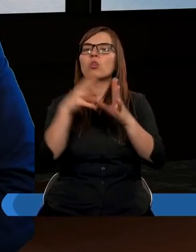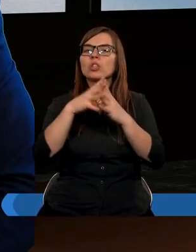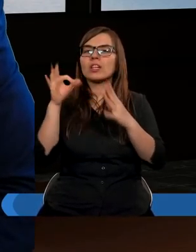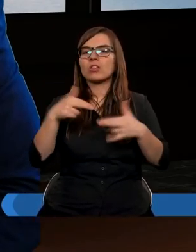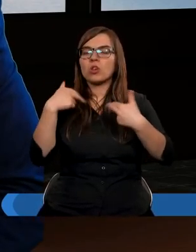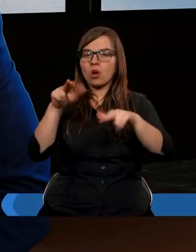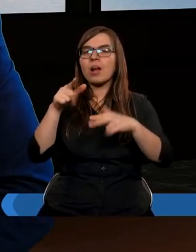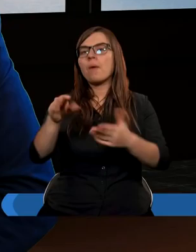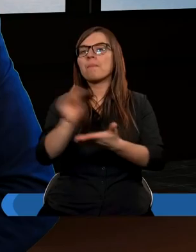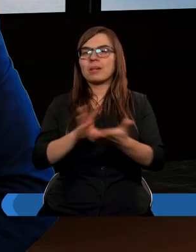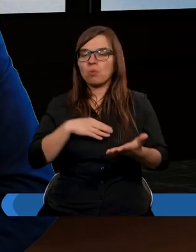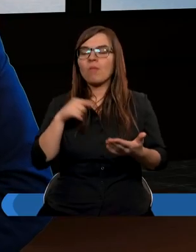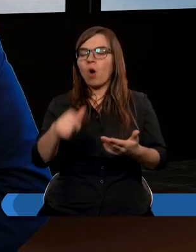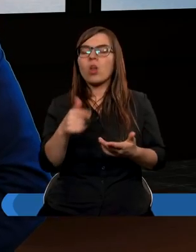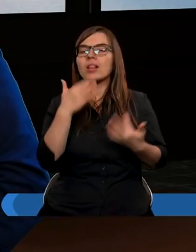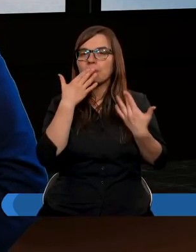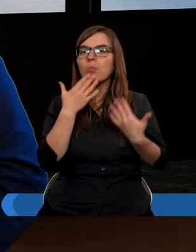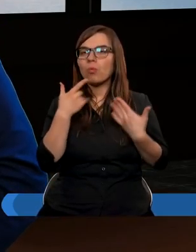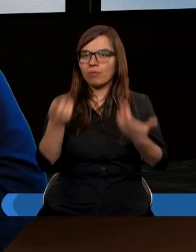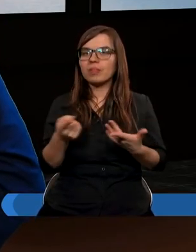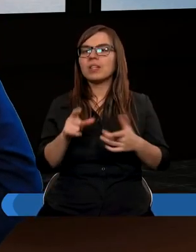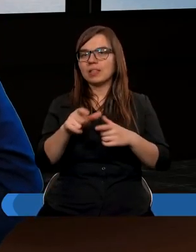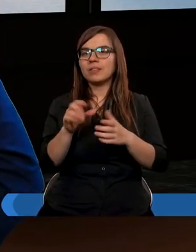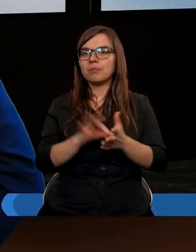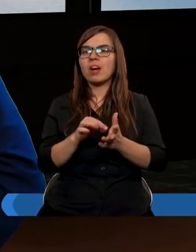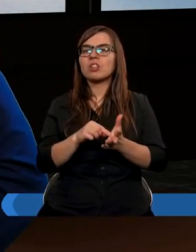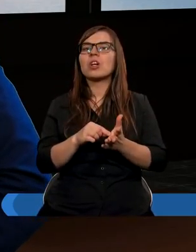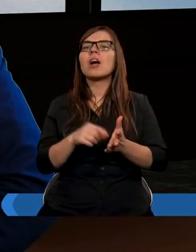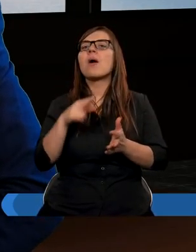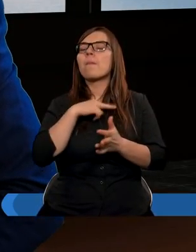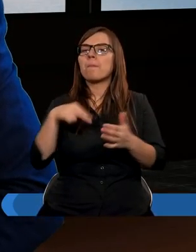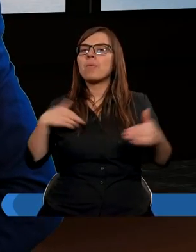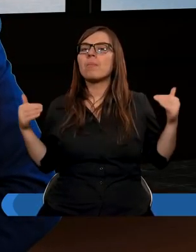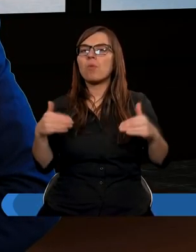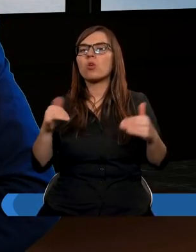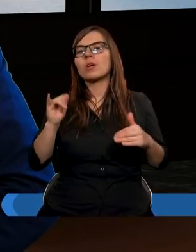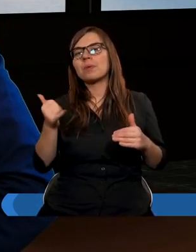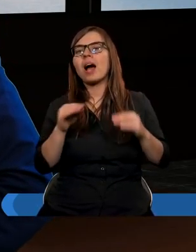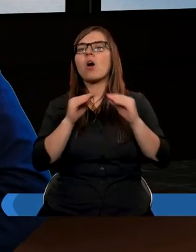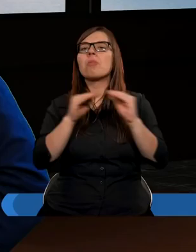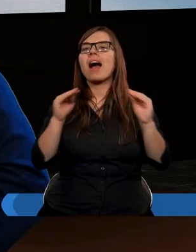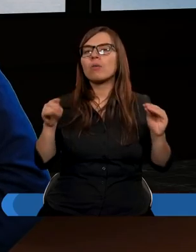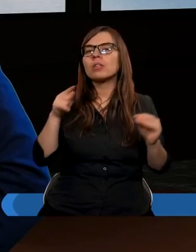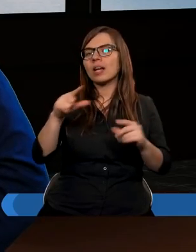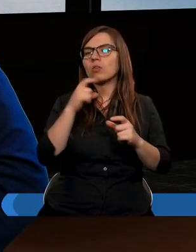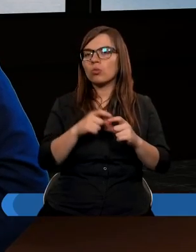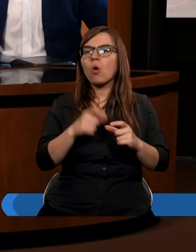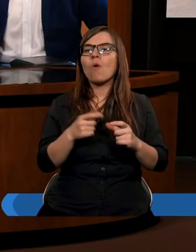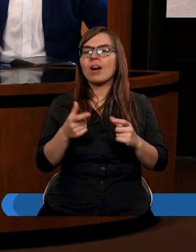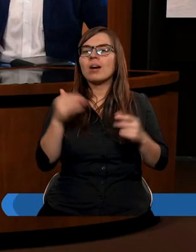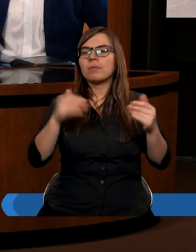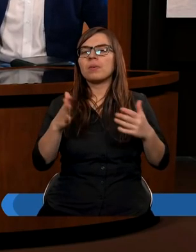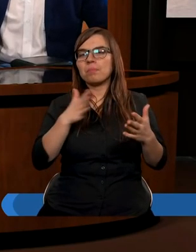oczywiście Biblia o tym mówi. To jest nauczanie biblijne. Ale my możemy jako nauczyciele tego słowa, teraz też